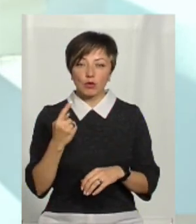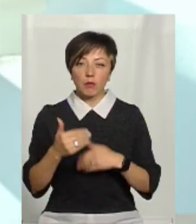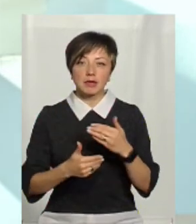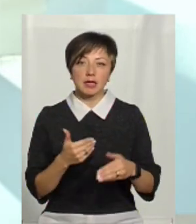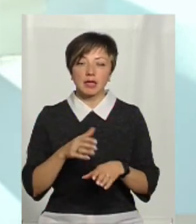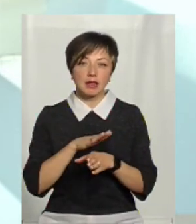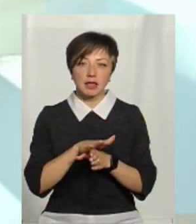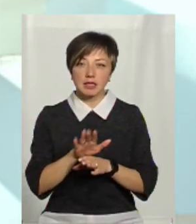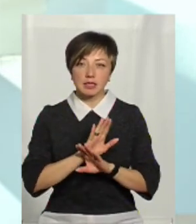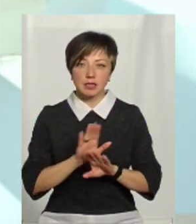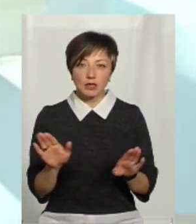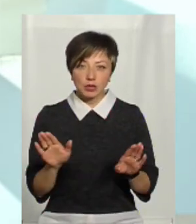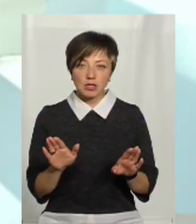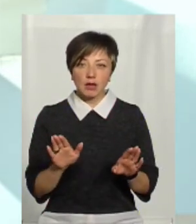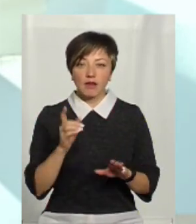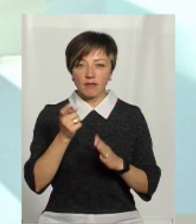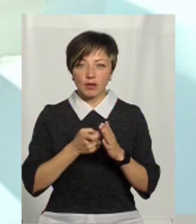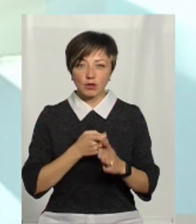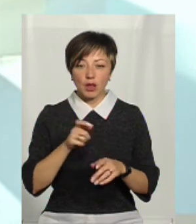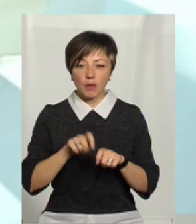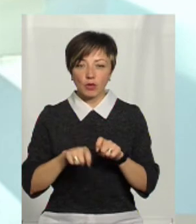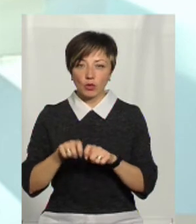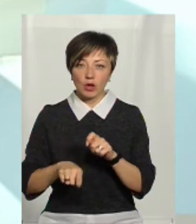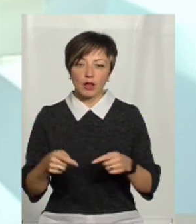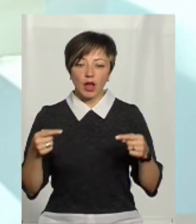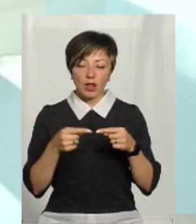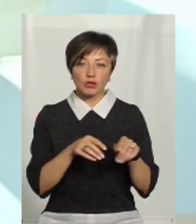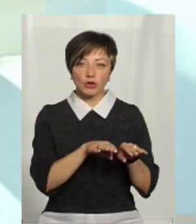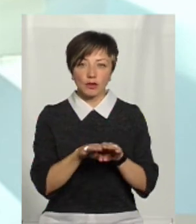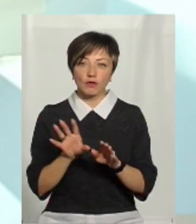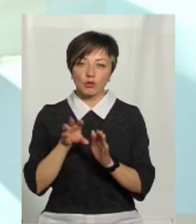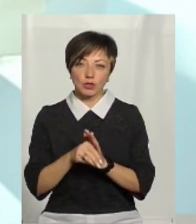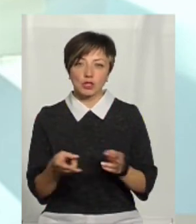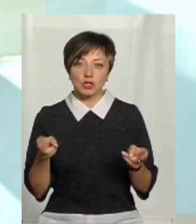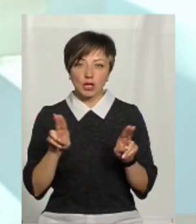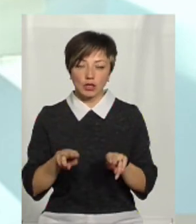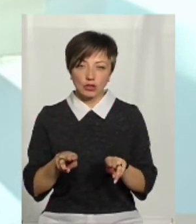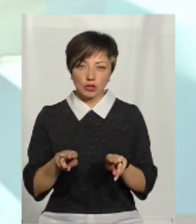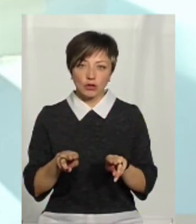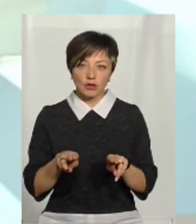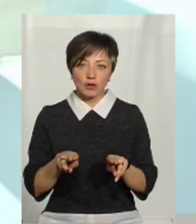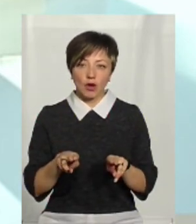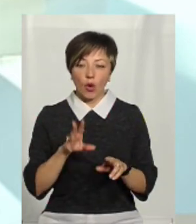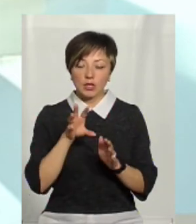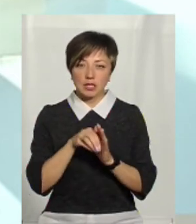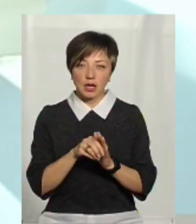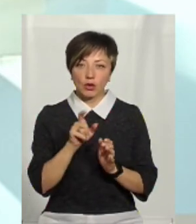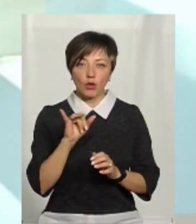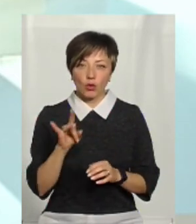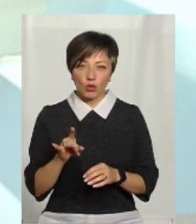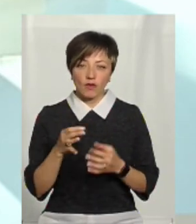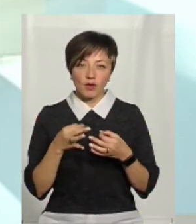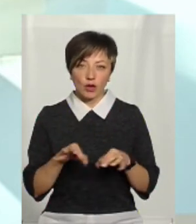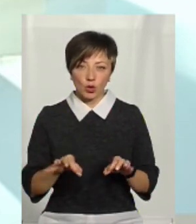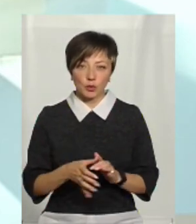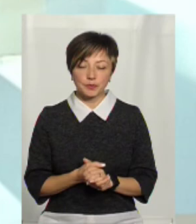басейні не здійснюється відомчий лабораторний контроль на належному рівні в тому числі і залишкових концентрацій хлору